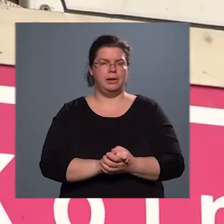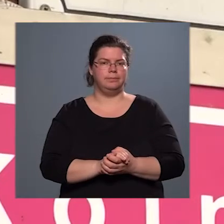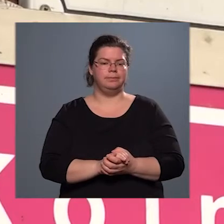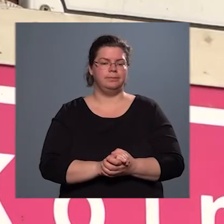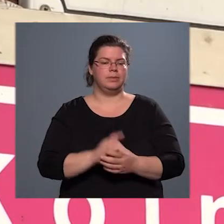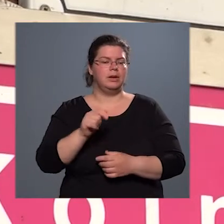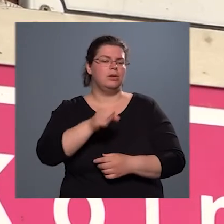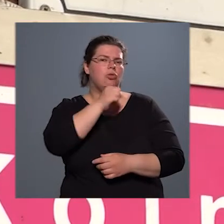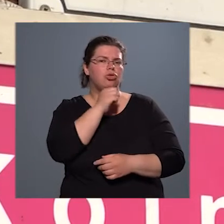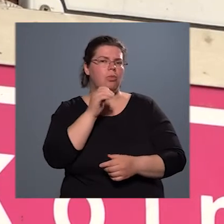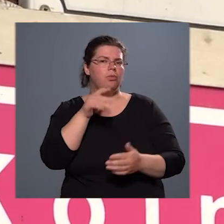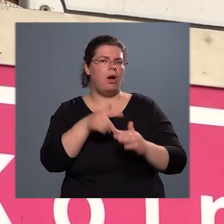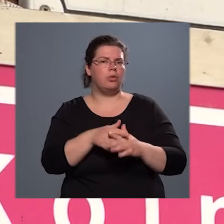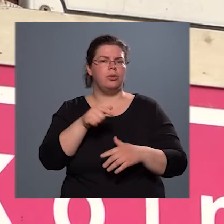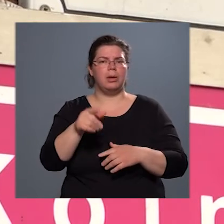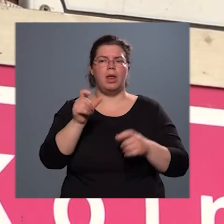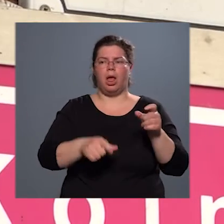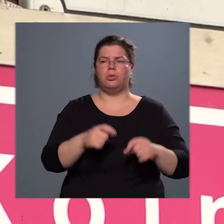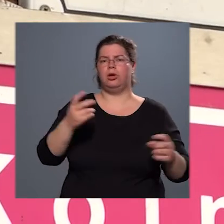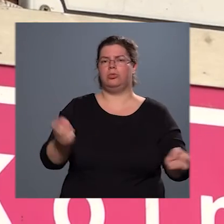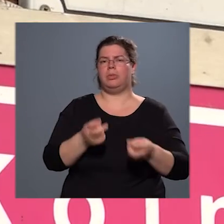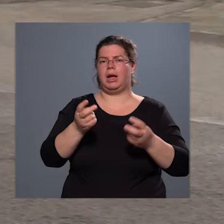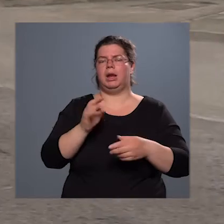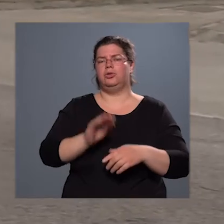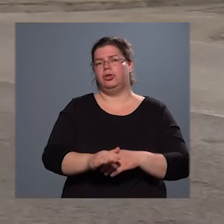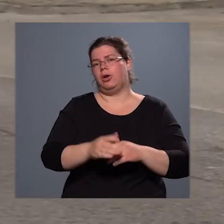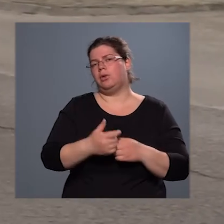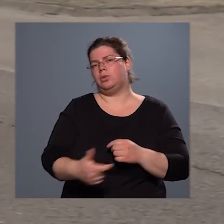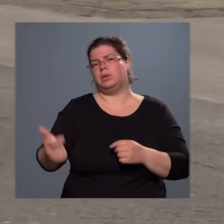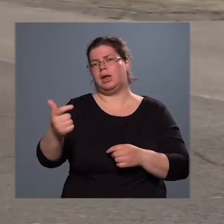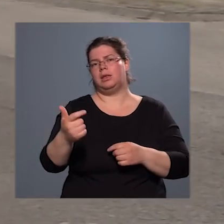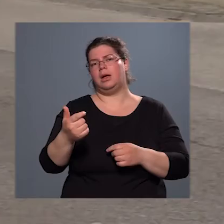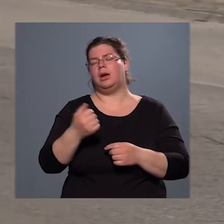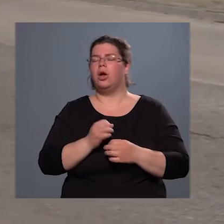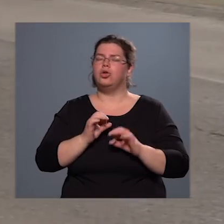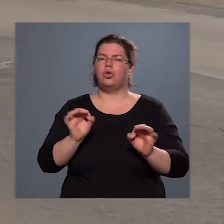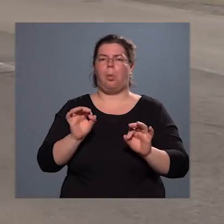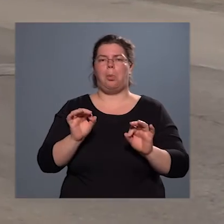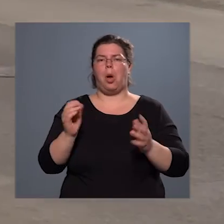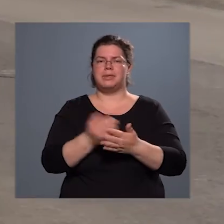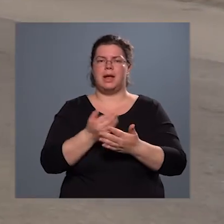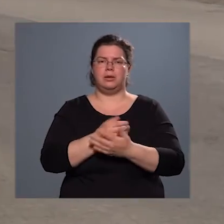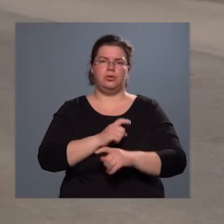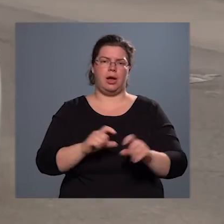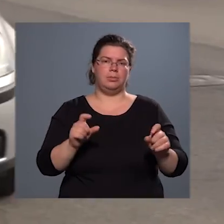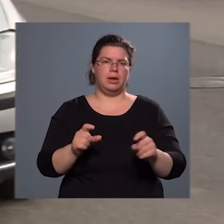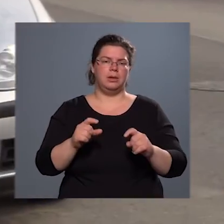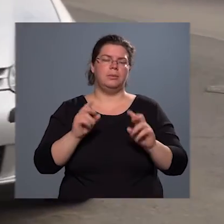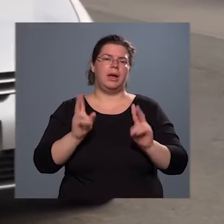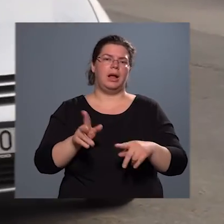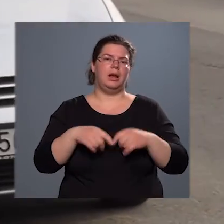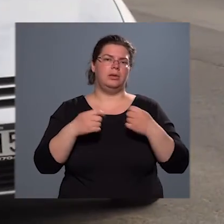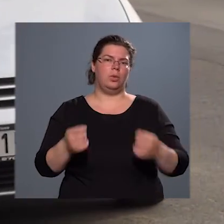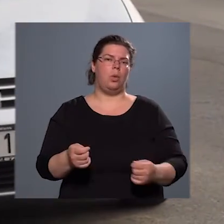Itt a Sonfa közben a lakosság megkeresésére, az utcának a jobb használhatósága miatt meg kellett